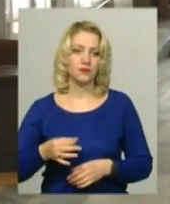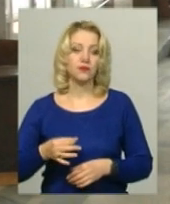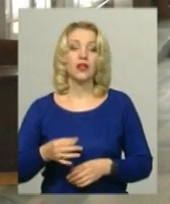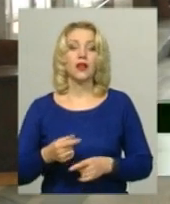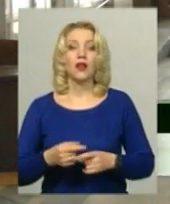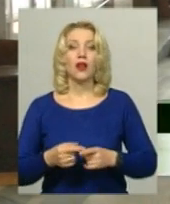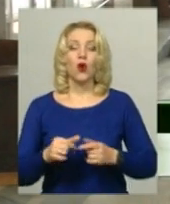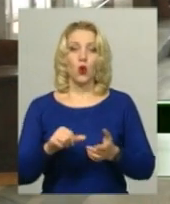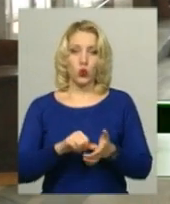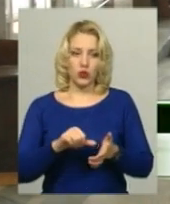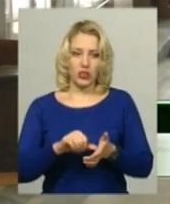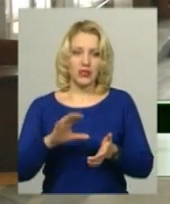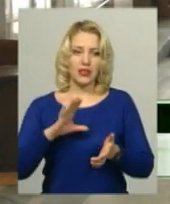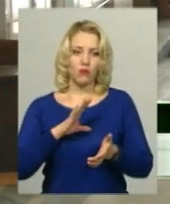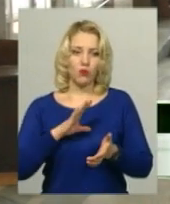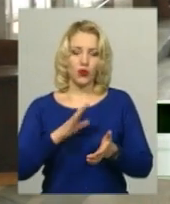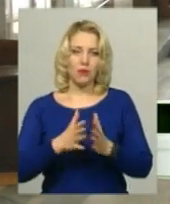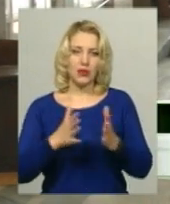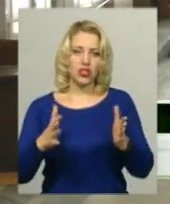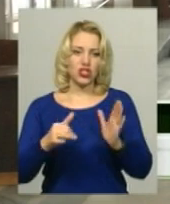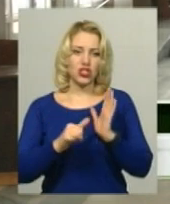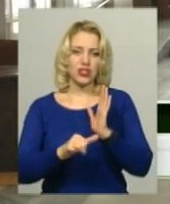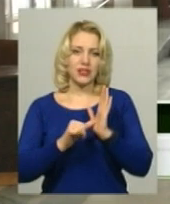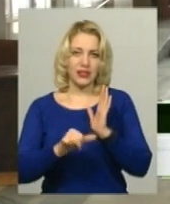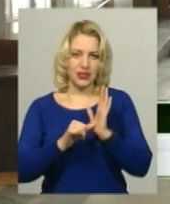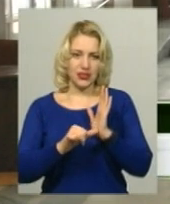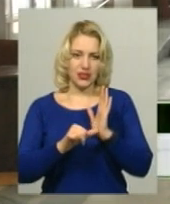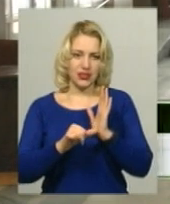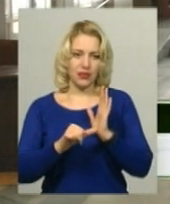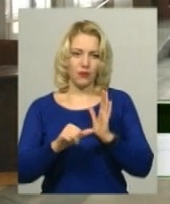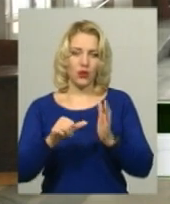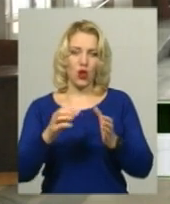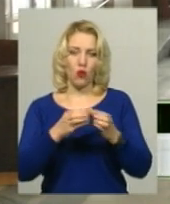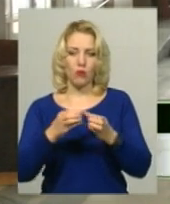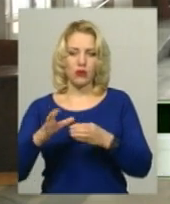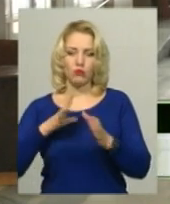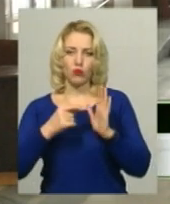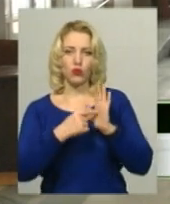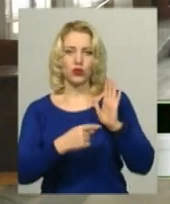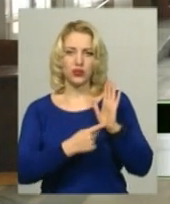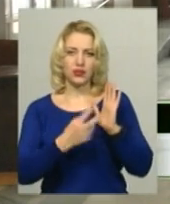Учасників було більше 60-ти. Хлопці були розділені на три